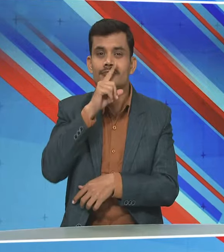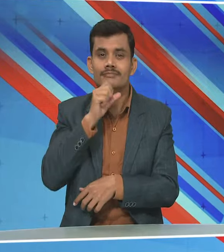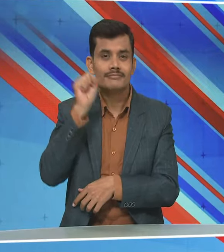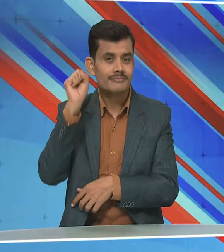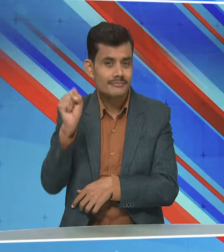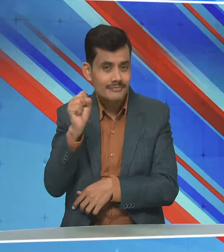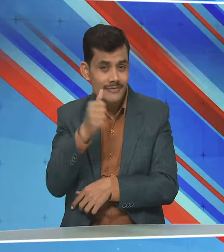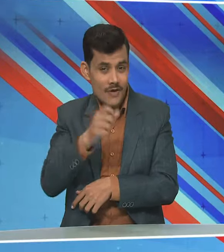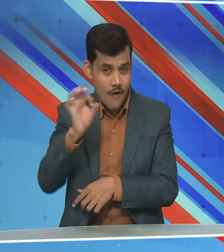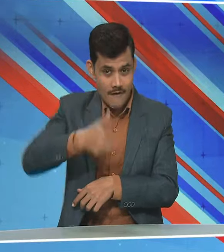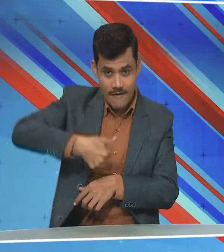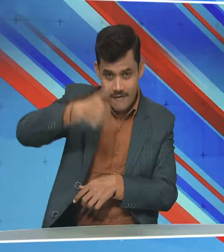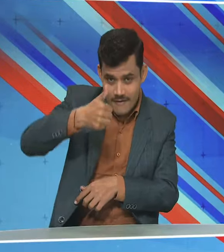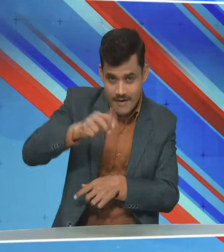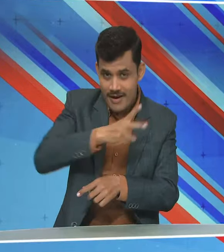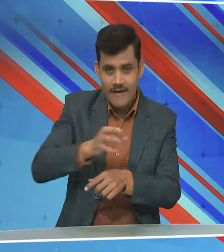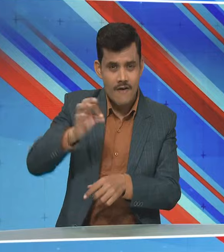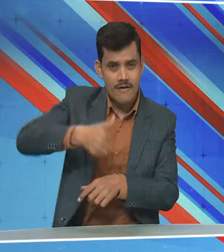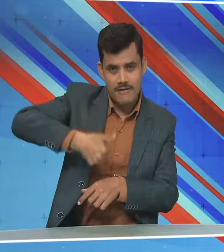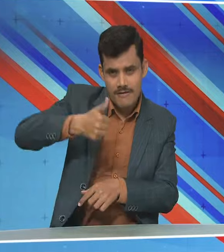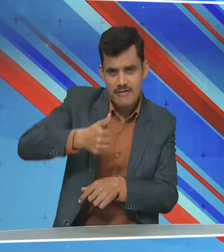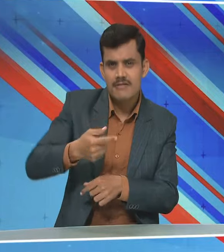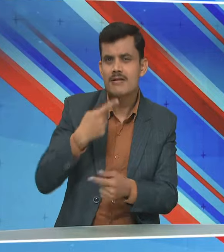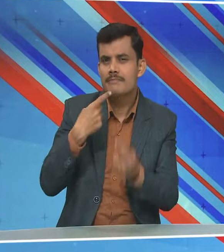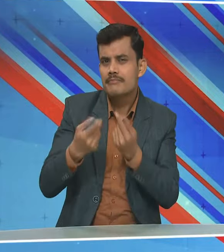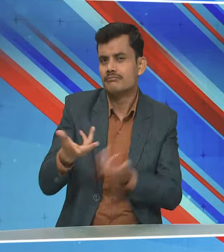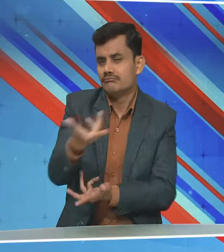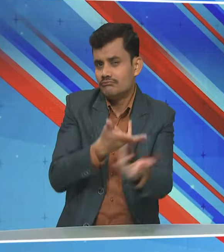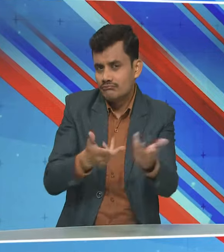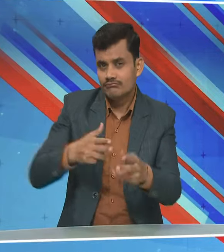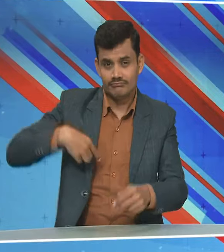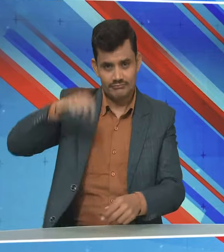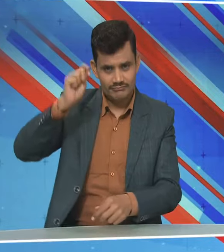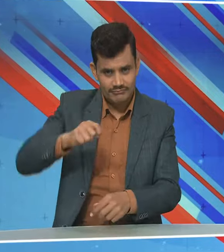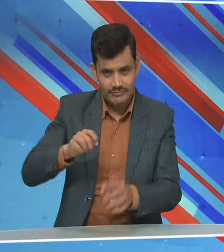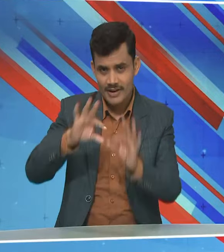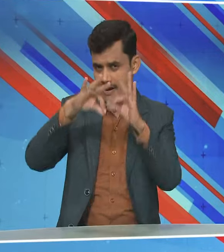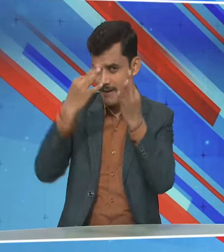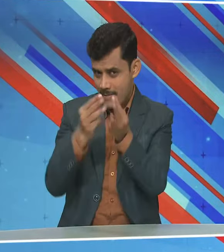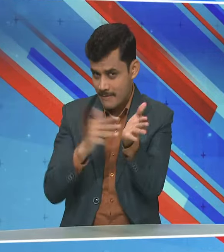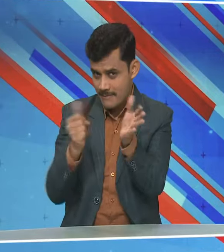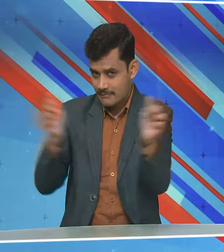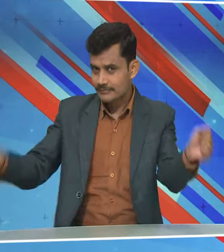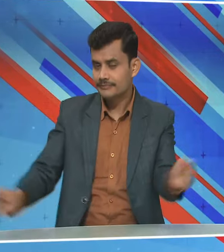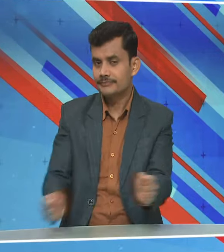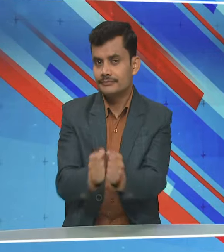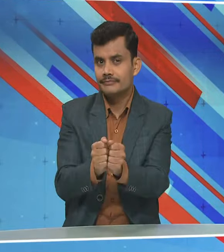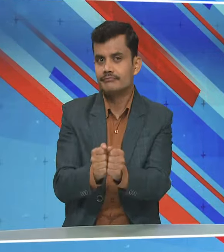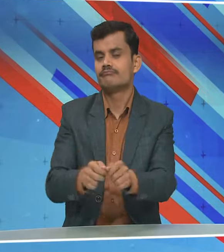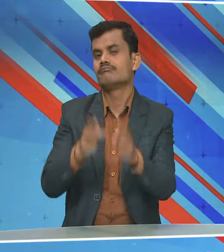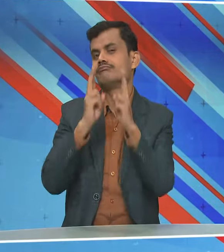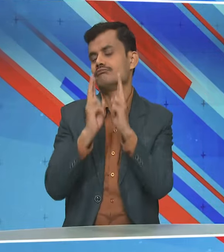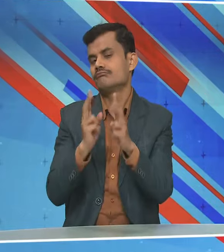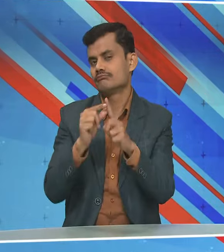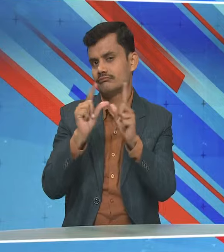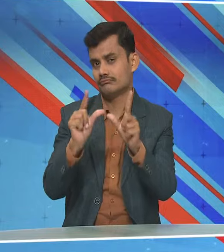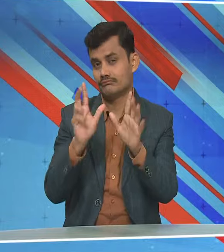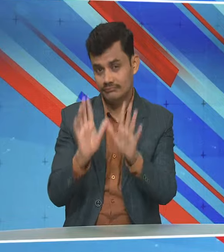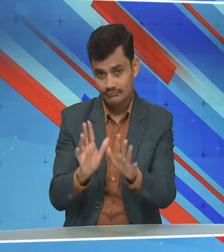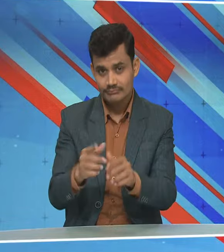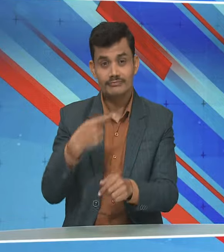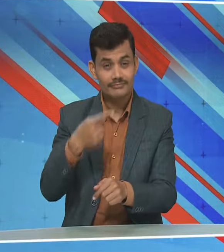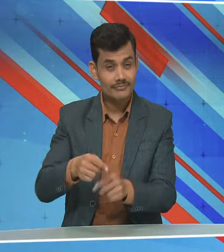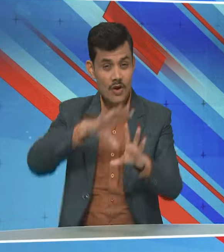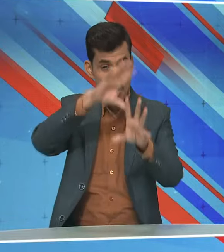हमारे राज़दूत और अन्य अधिकारी अपील वाली अदालत में परिवार के सदस्यों के साथ उपस्थित थे हम